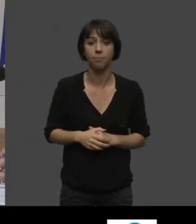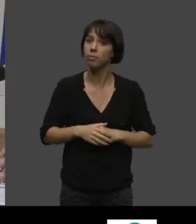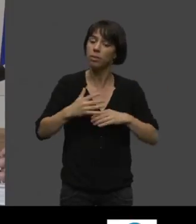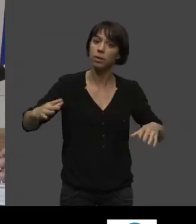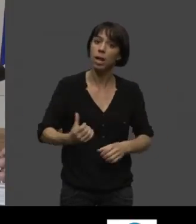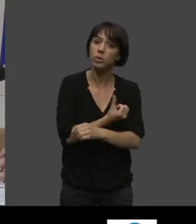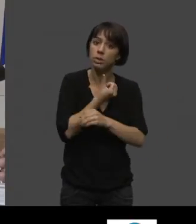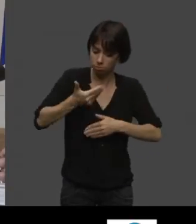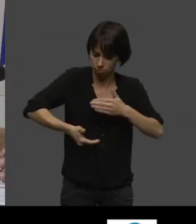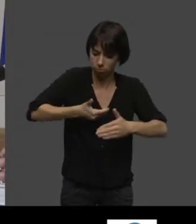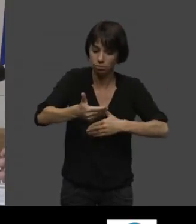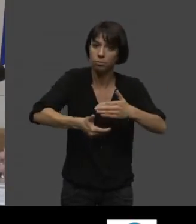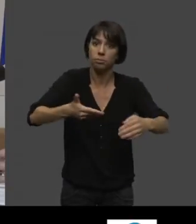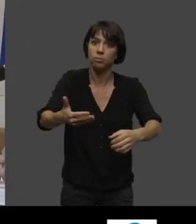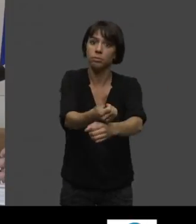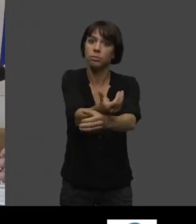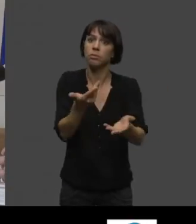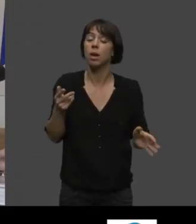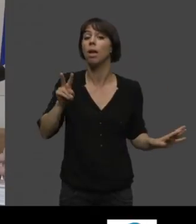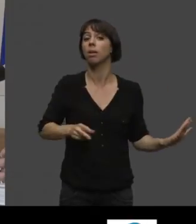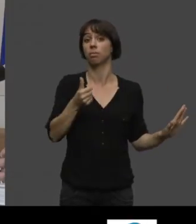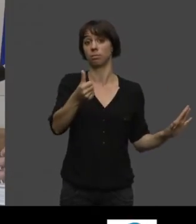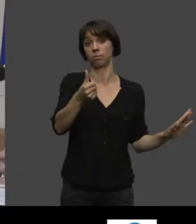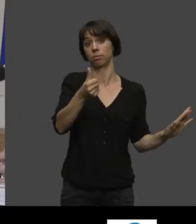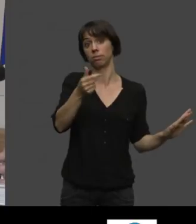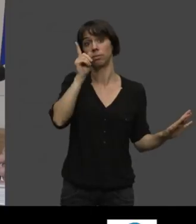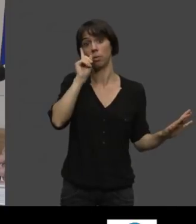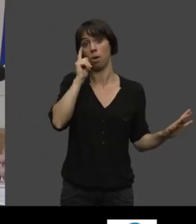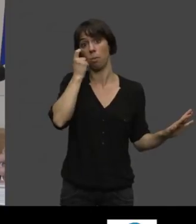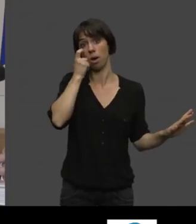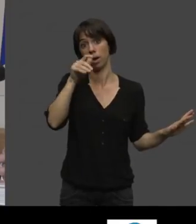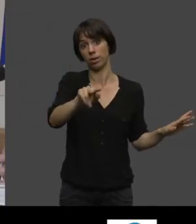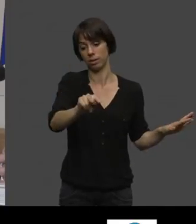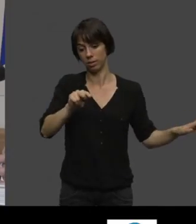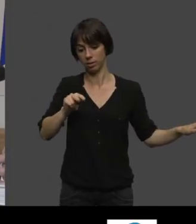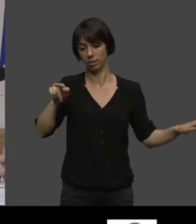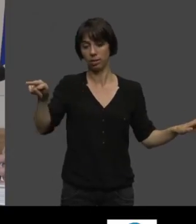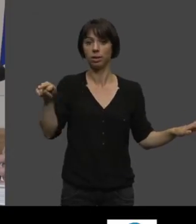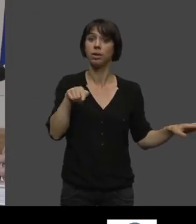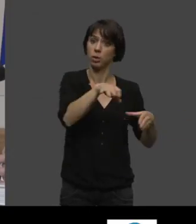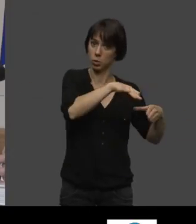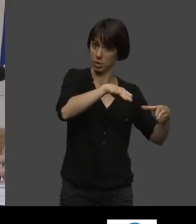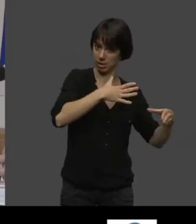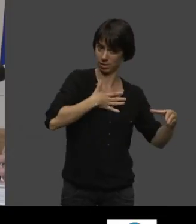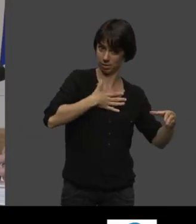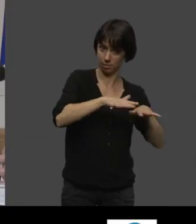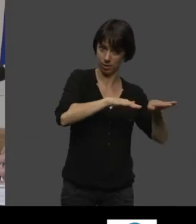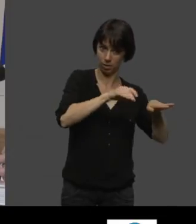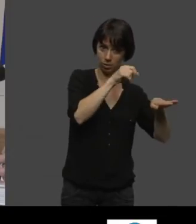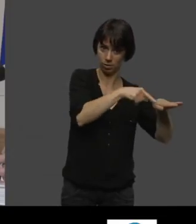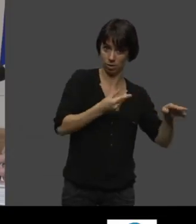compte que cette cuisine-là a eu des effets sur notre autre cuisine dite gastronomique.